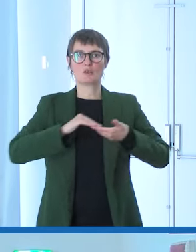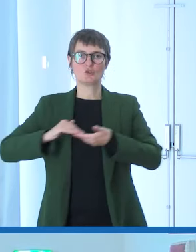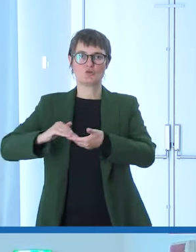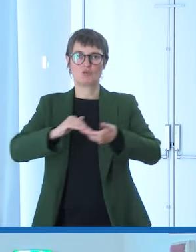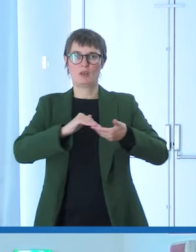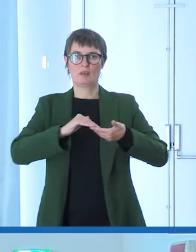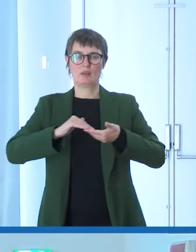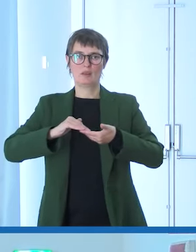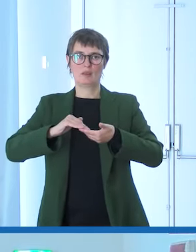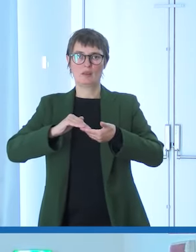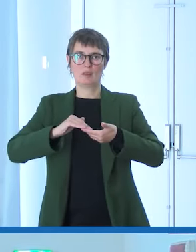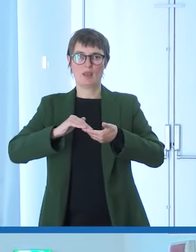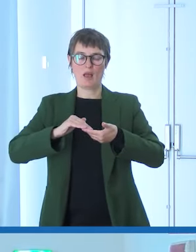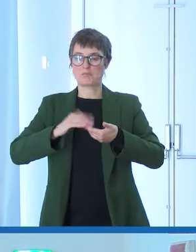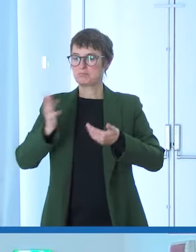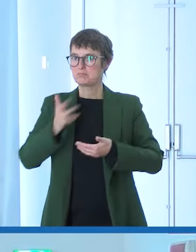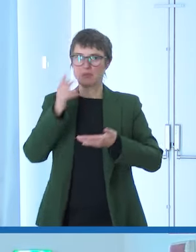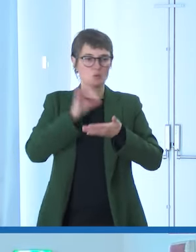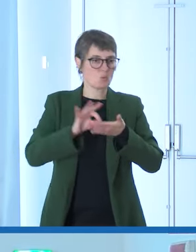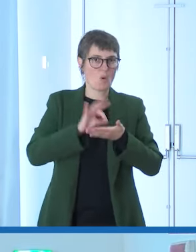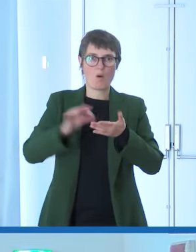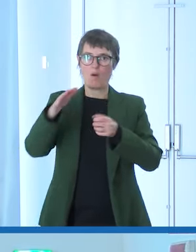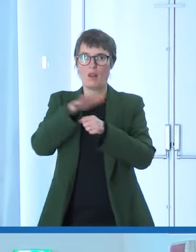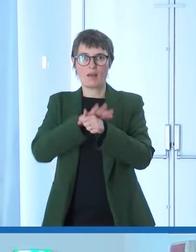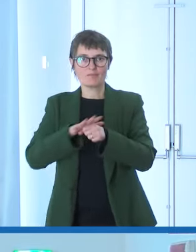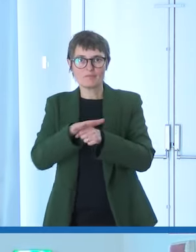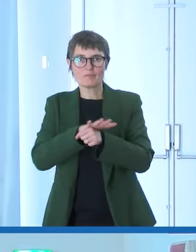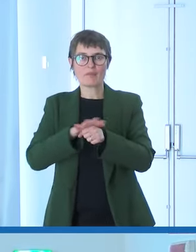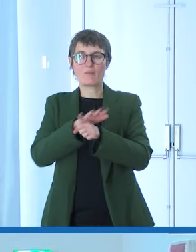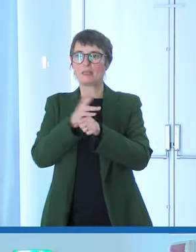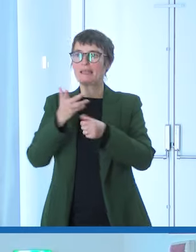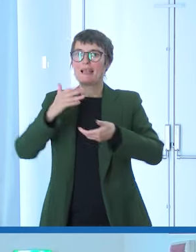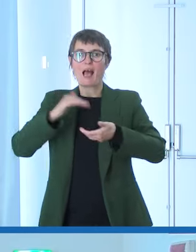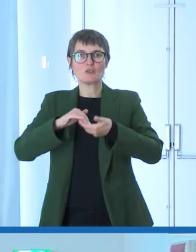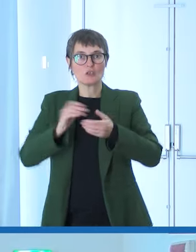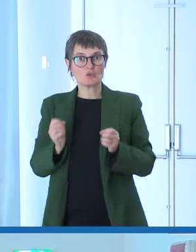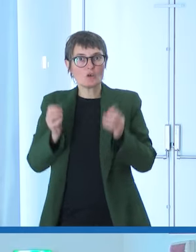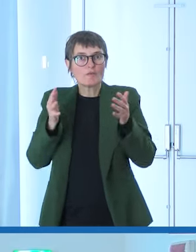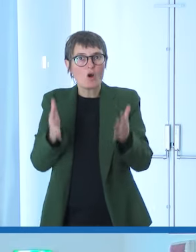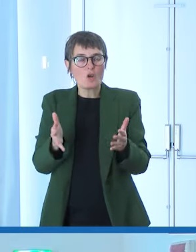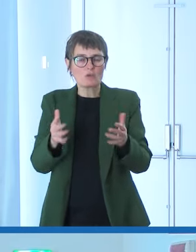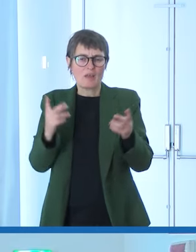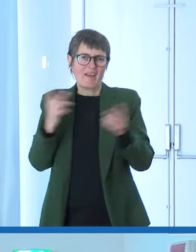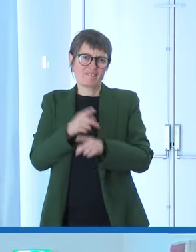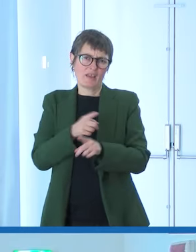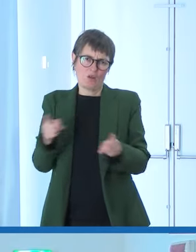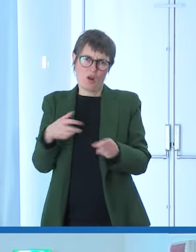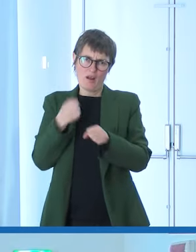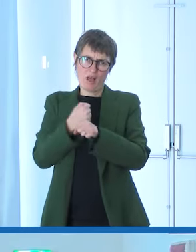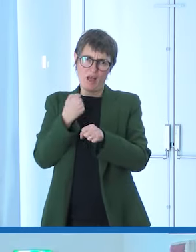A cominciare appunto dalla scuola, dalle famiglie, dalle associazioni di volontariato che fanno un lavoro straordinario,